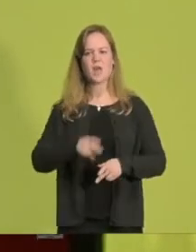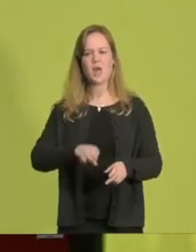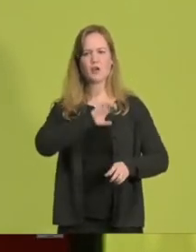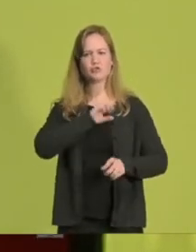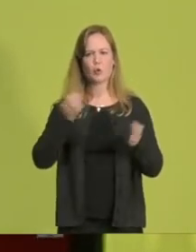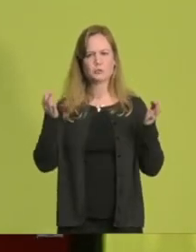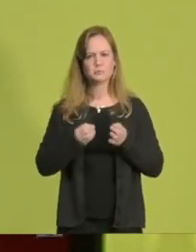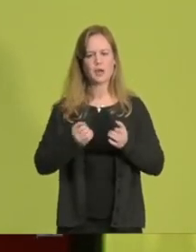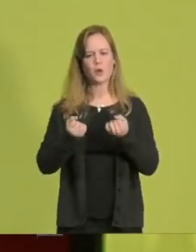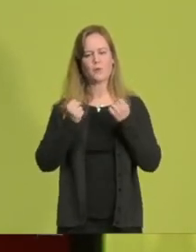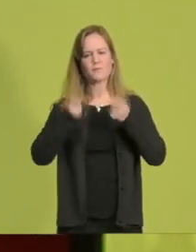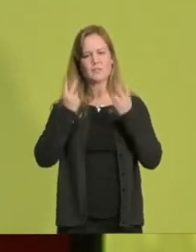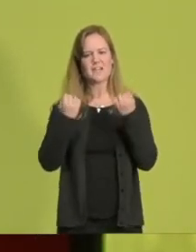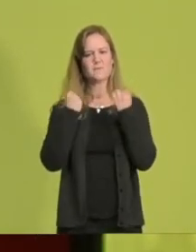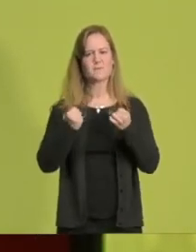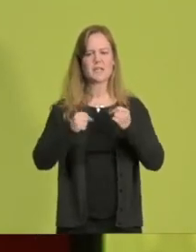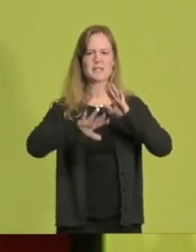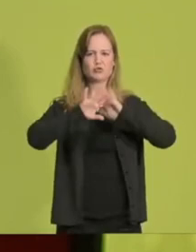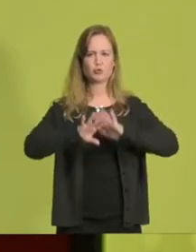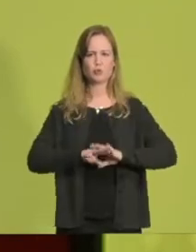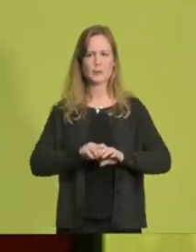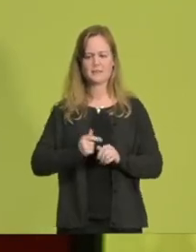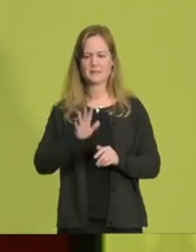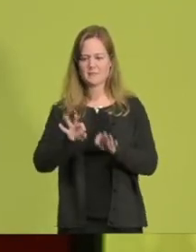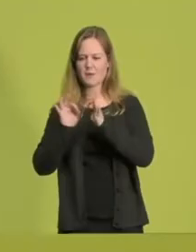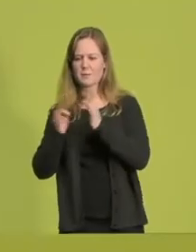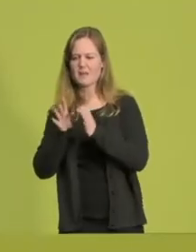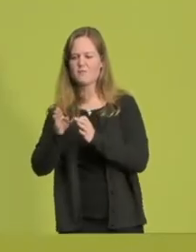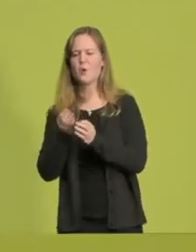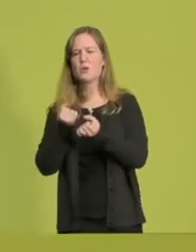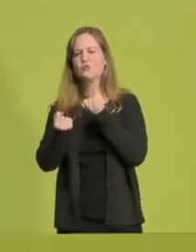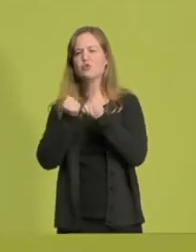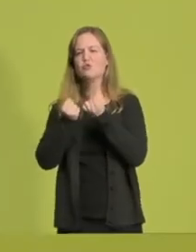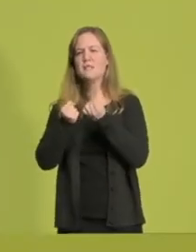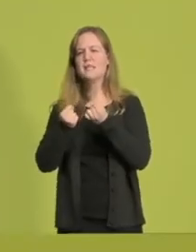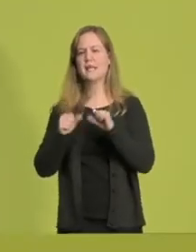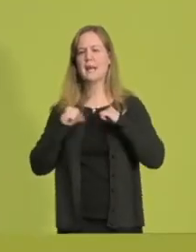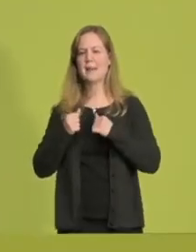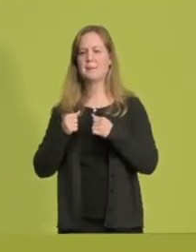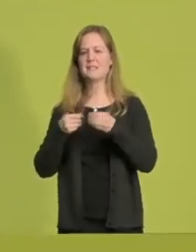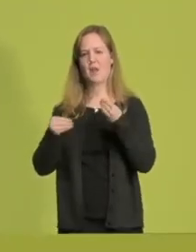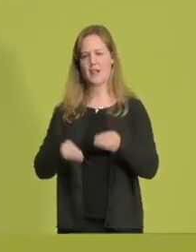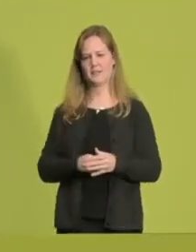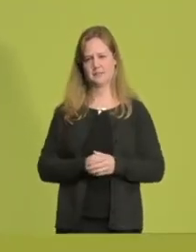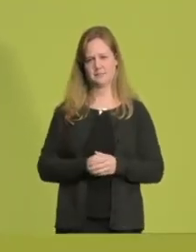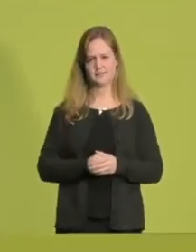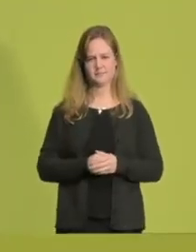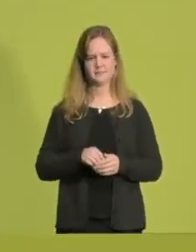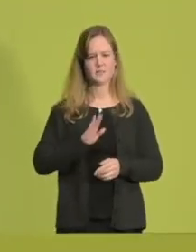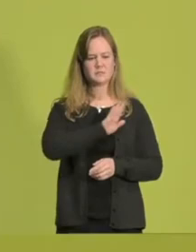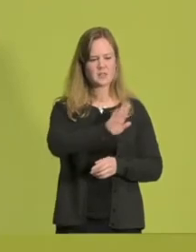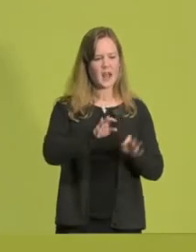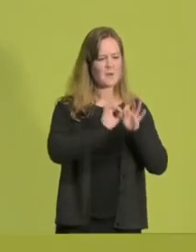vor Ort. Gerade dort, wo die Lebensverhältnisse besonders prekär sind. Und wir stellen Familien in all